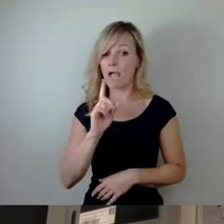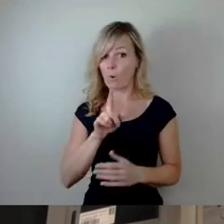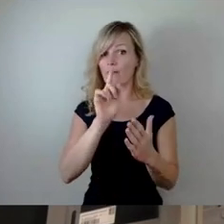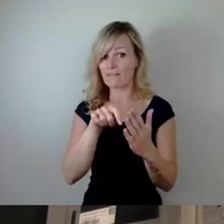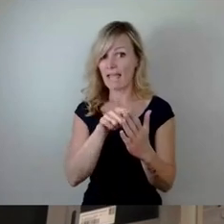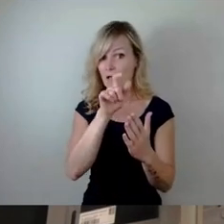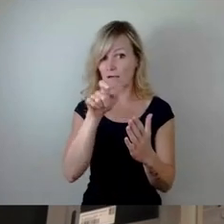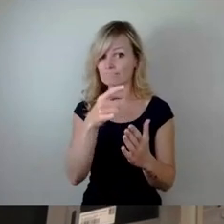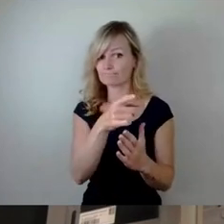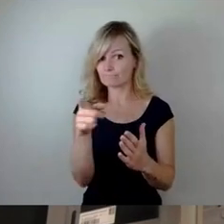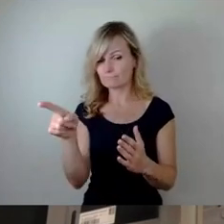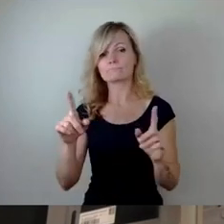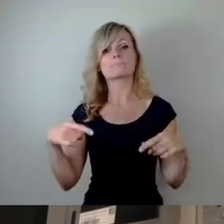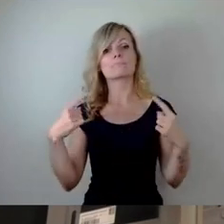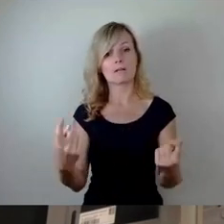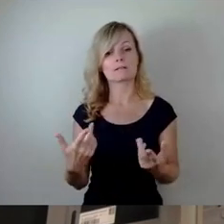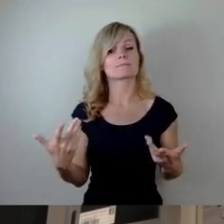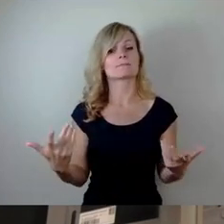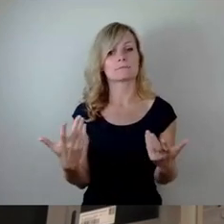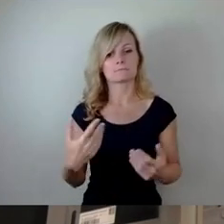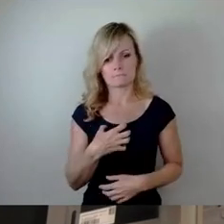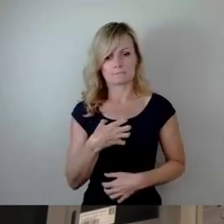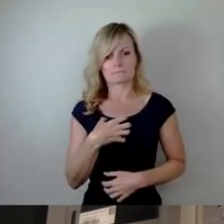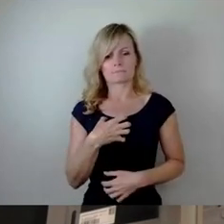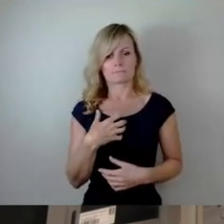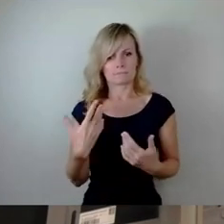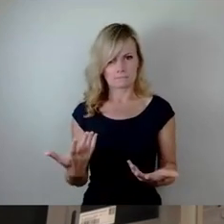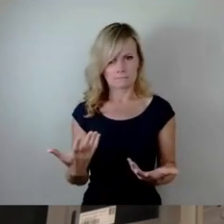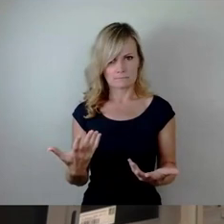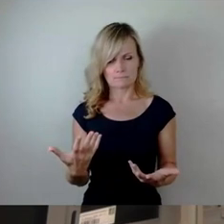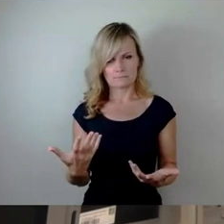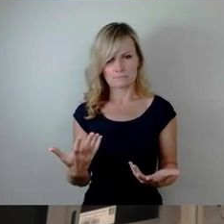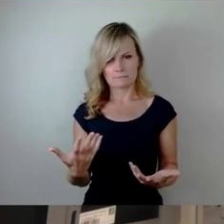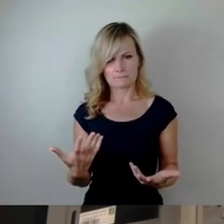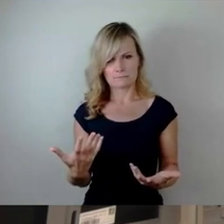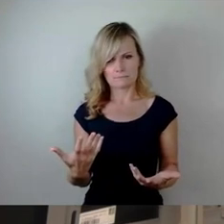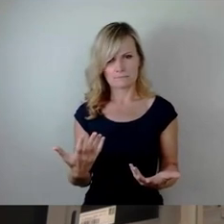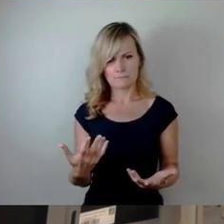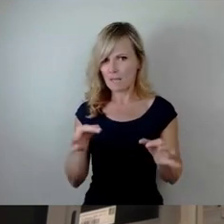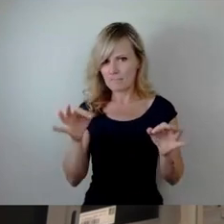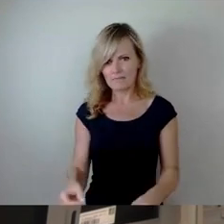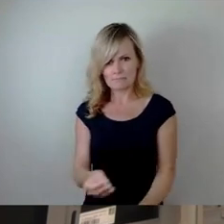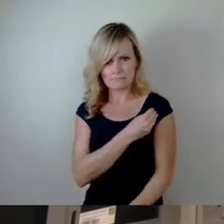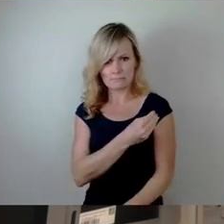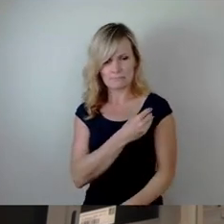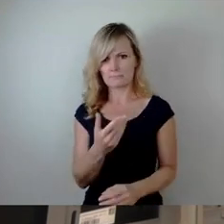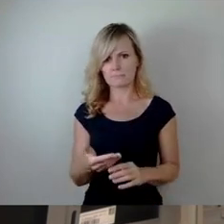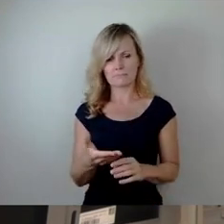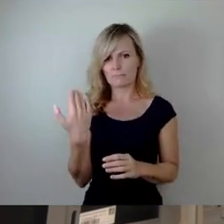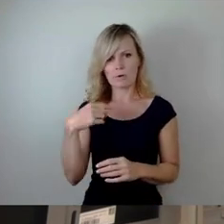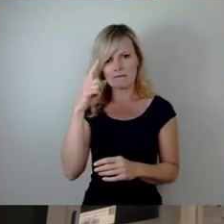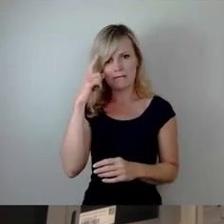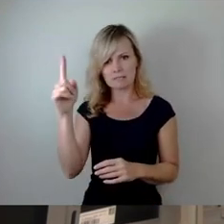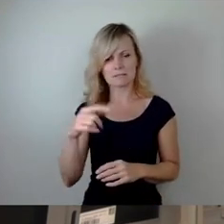die werden dann erstmal natürlich einen Schock verfallen, weil es kommt für sie aus heiterem Himmel, dass sie jetzt nicht mehr 25, sondern